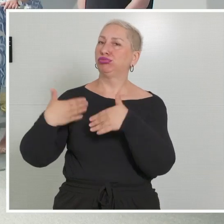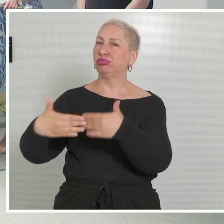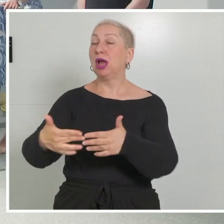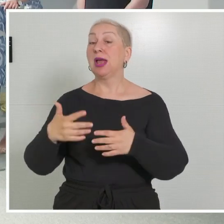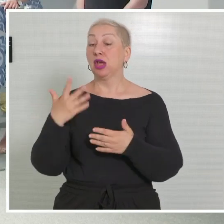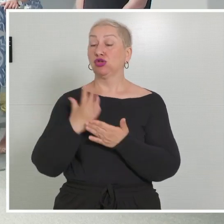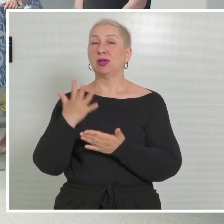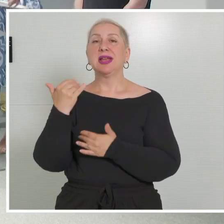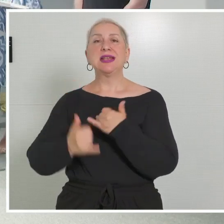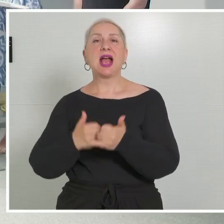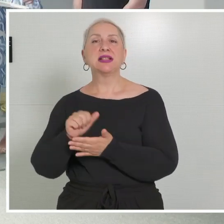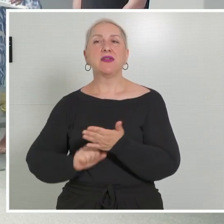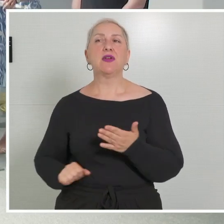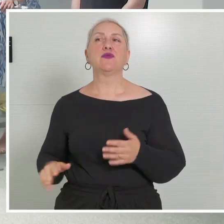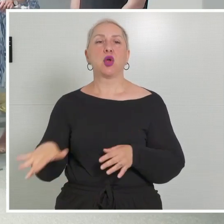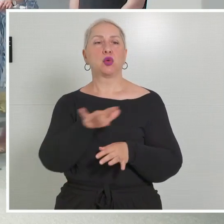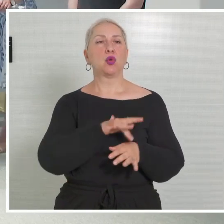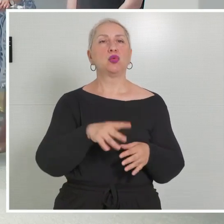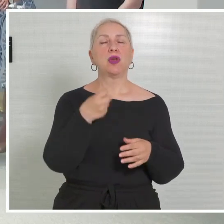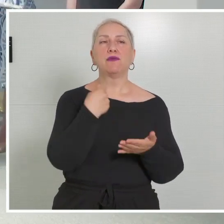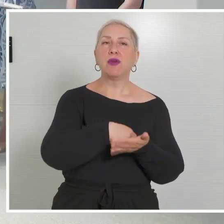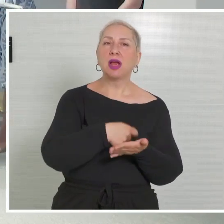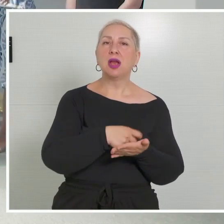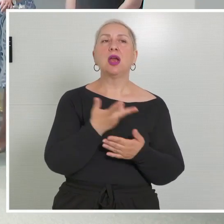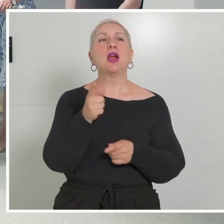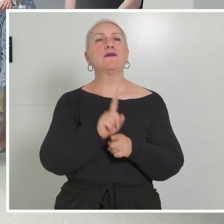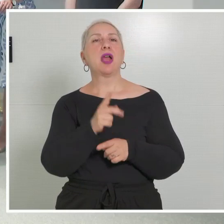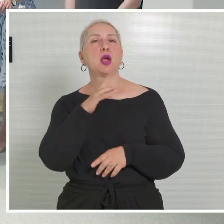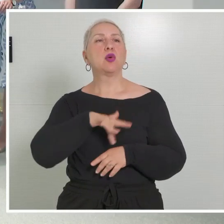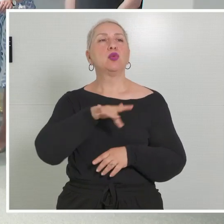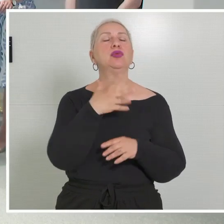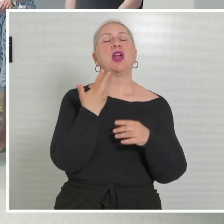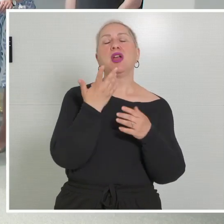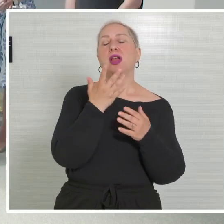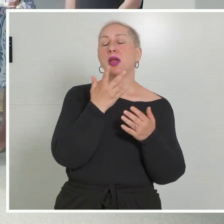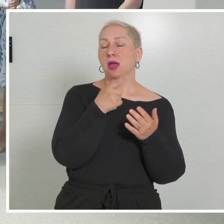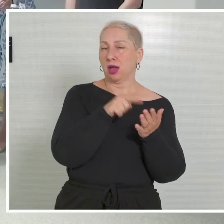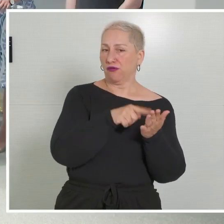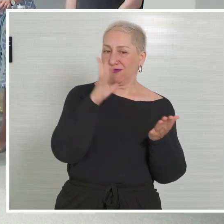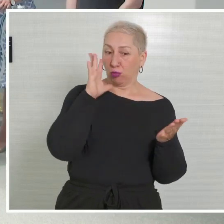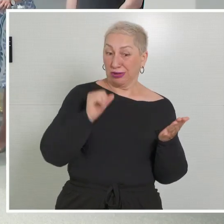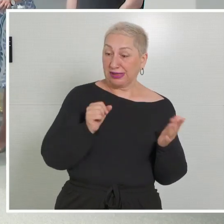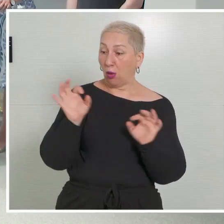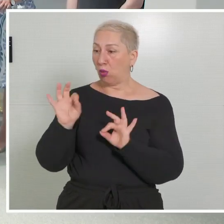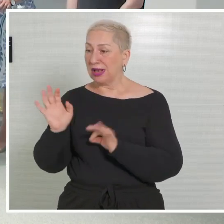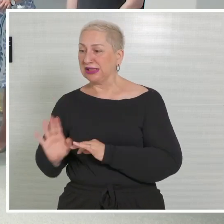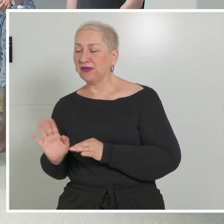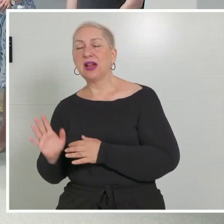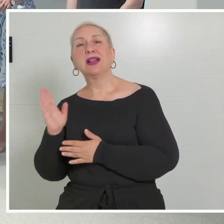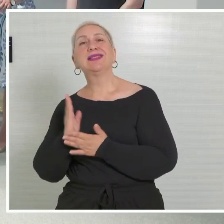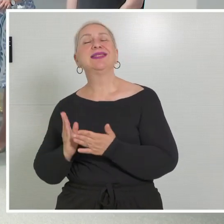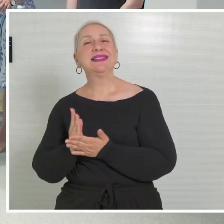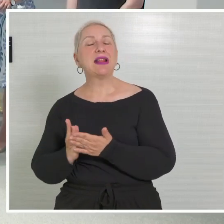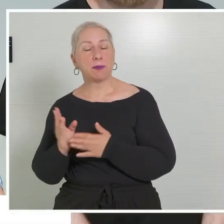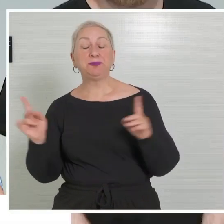bessere Grundvergütung sowohl für die Grundwehrdiener beim Bundesheer als auch für Zivildiener beschlossen worden, beziehungsweise in